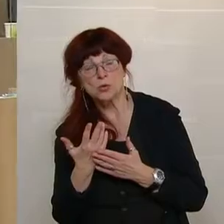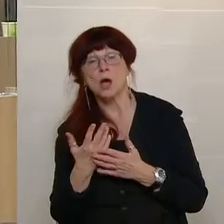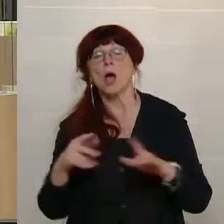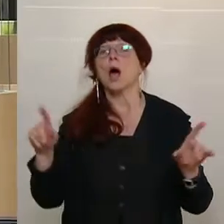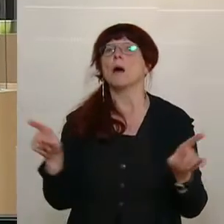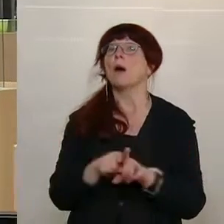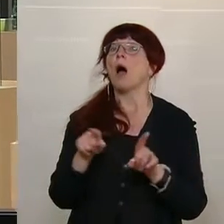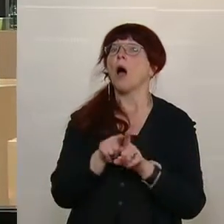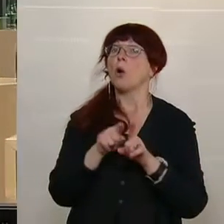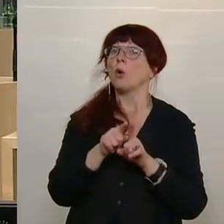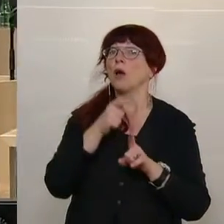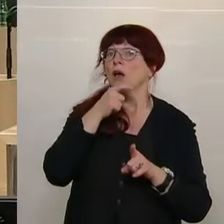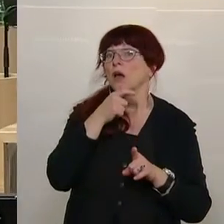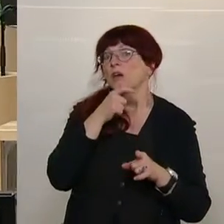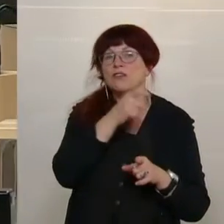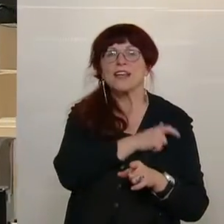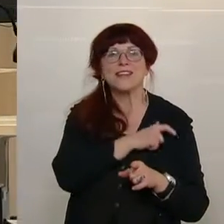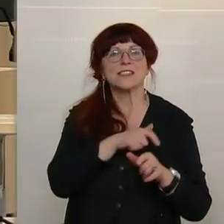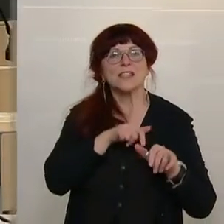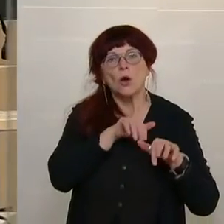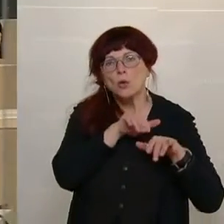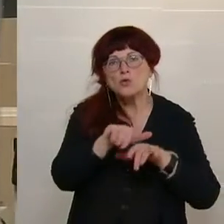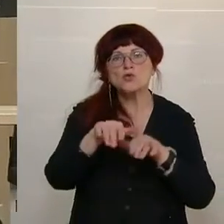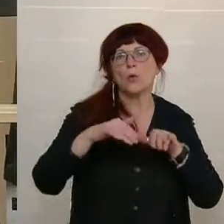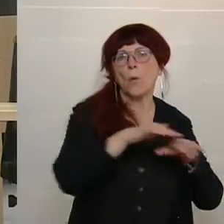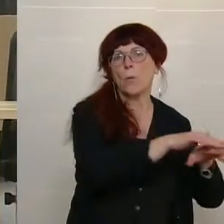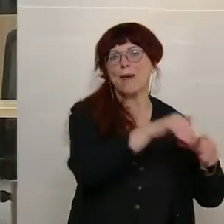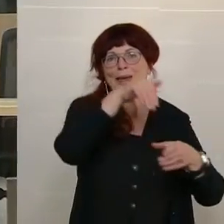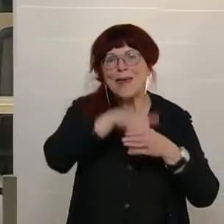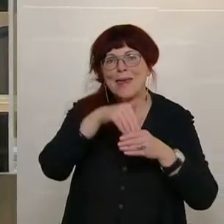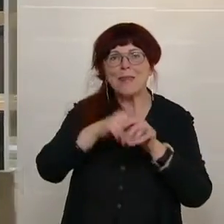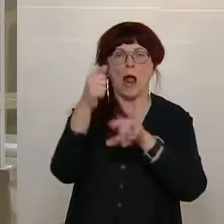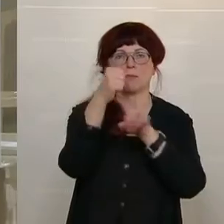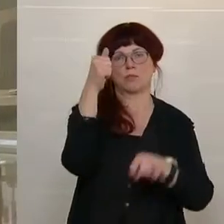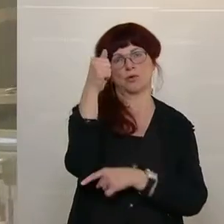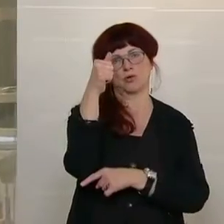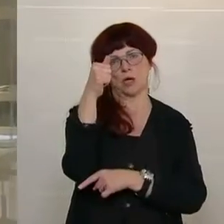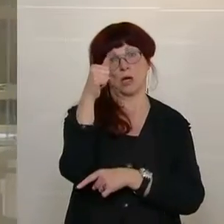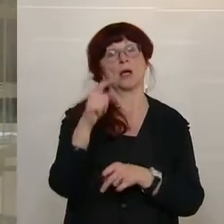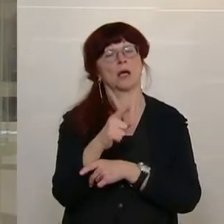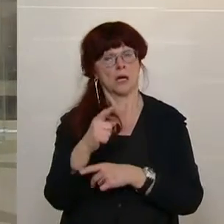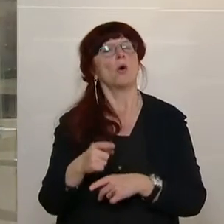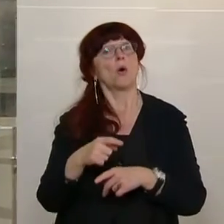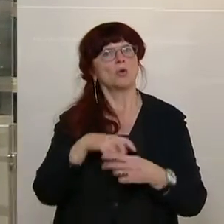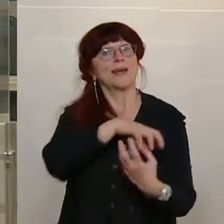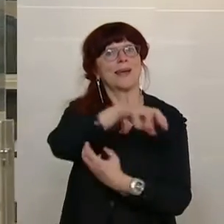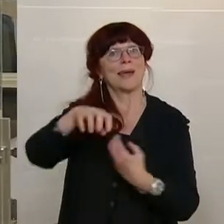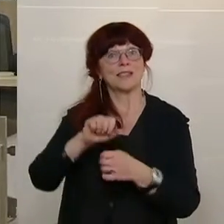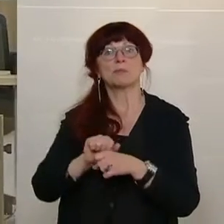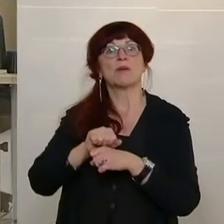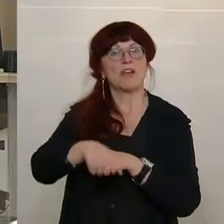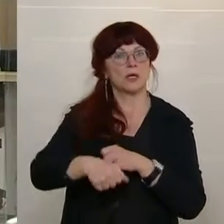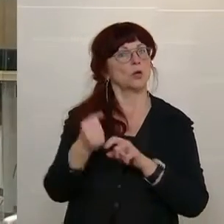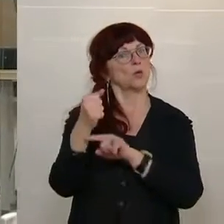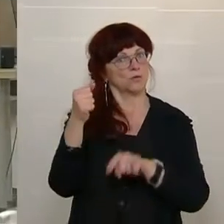nach den Finanzierungsströmen innerhalb des Bundeshaushalts. Da spielt eben auch der Krisenbewältigungsfonds eine zentrale Rolle.